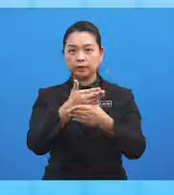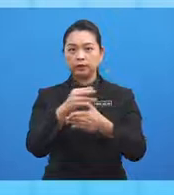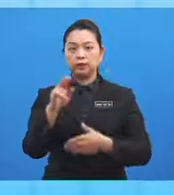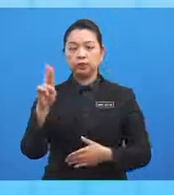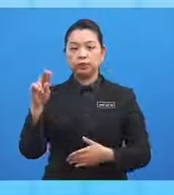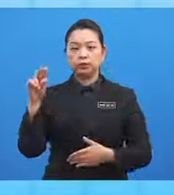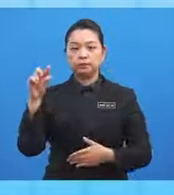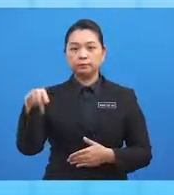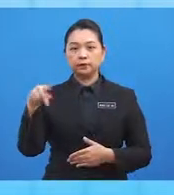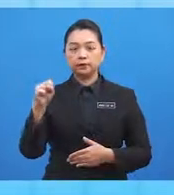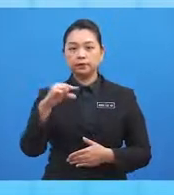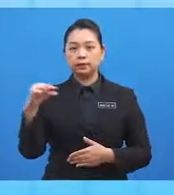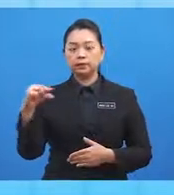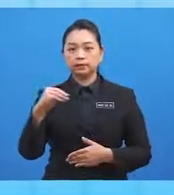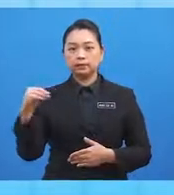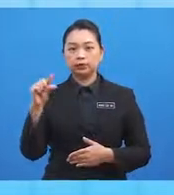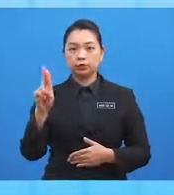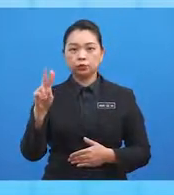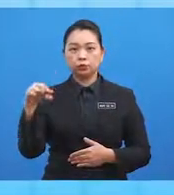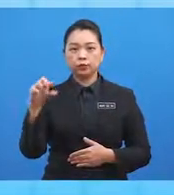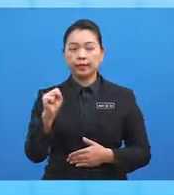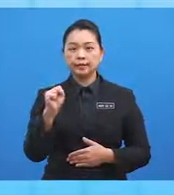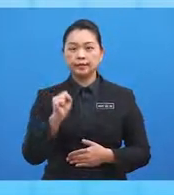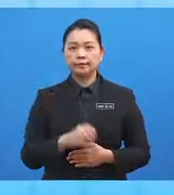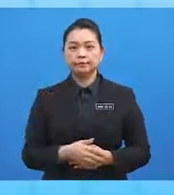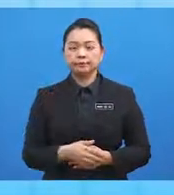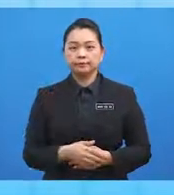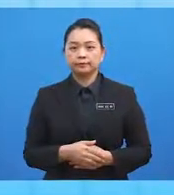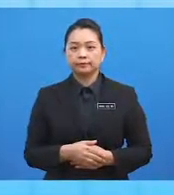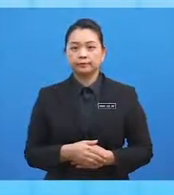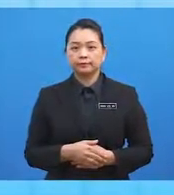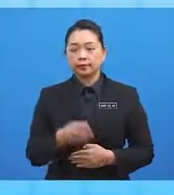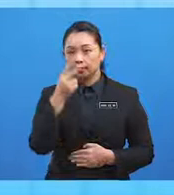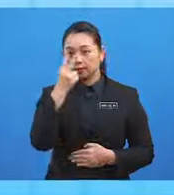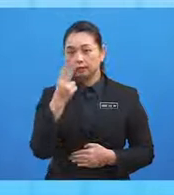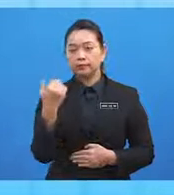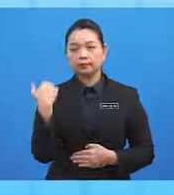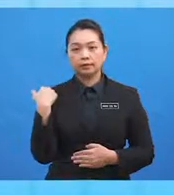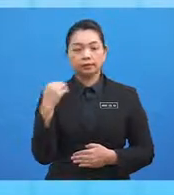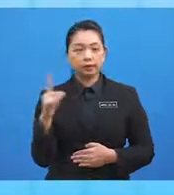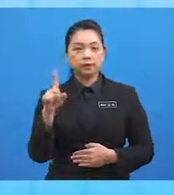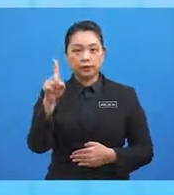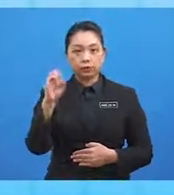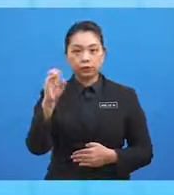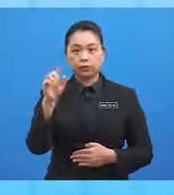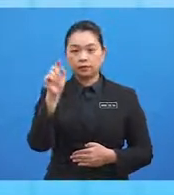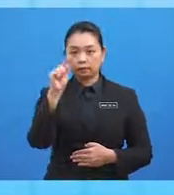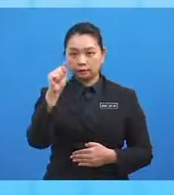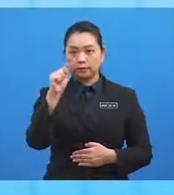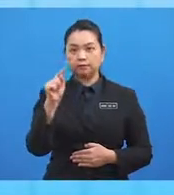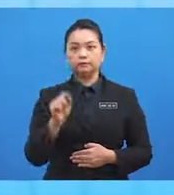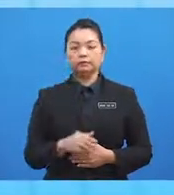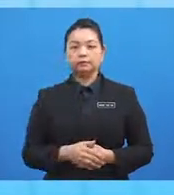satah UGS dari meridian greenish ialah 100 darjah. Maka,